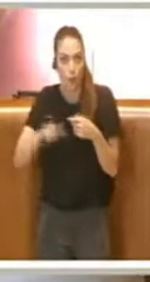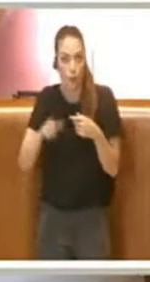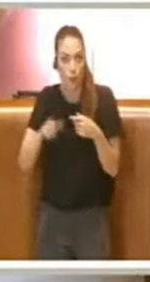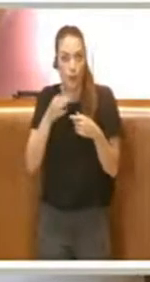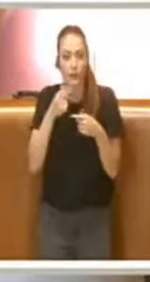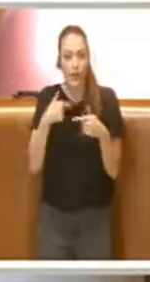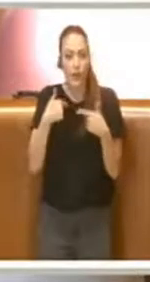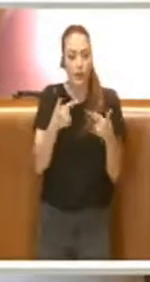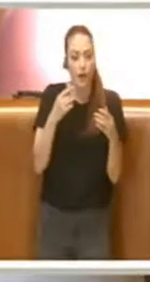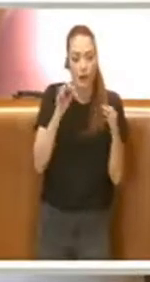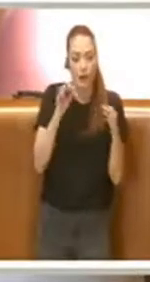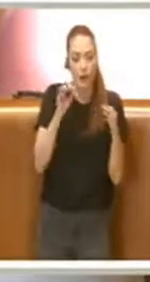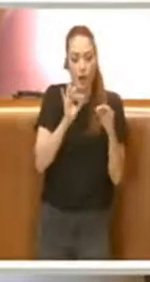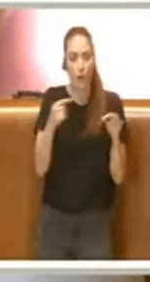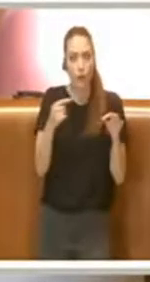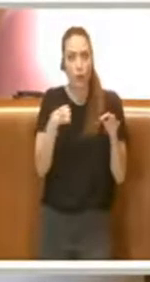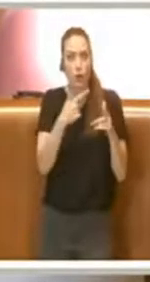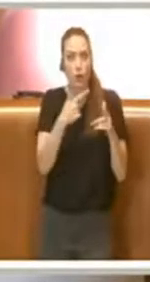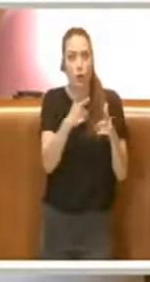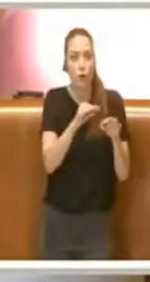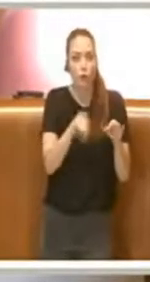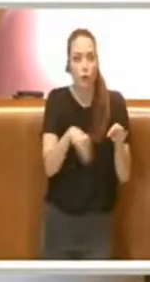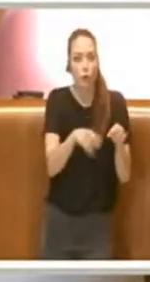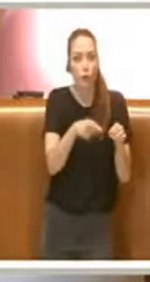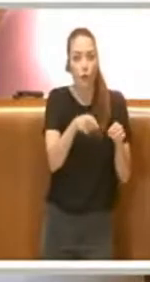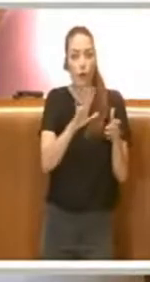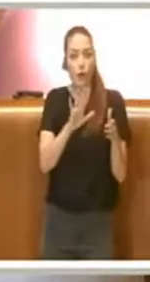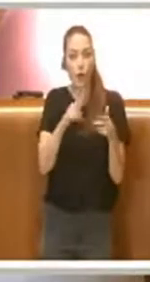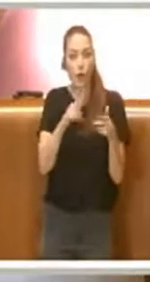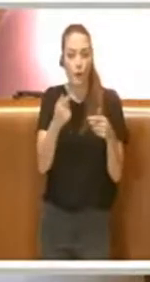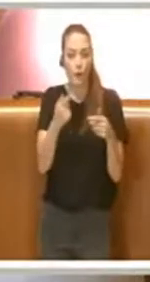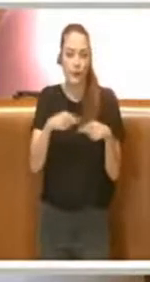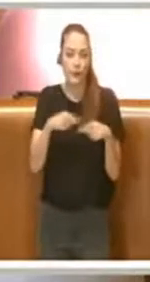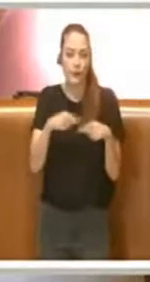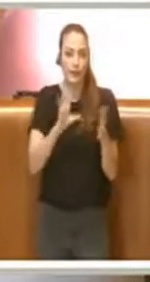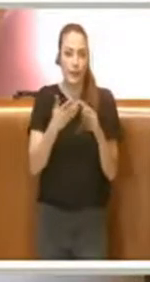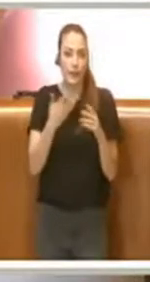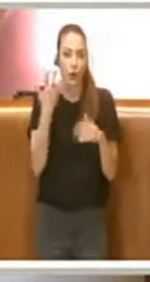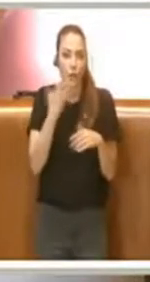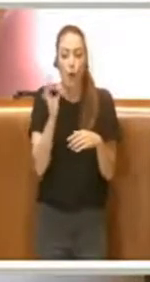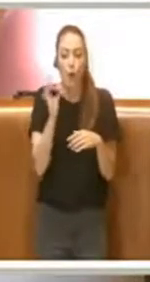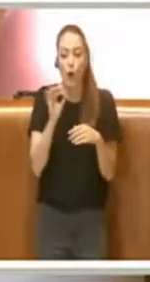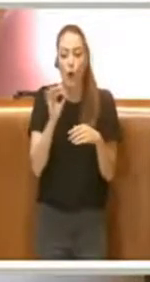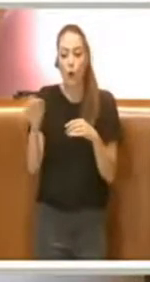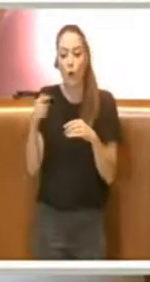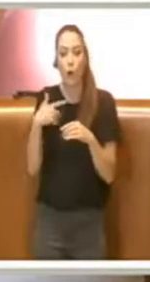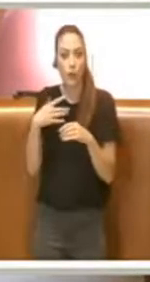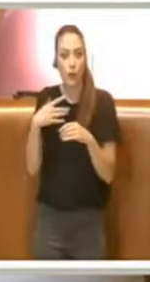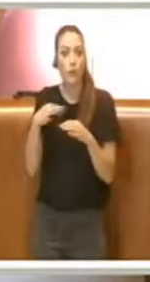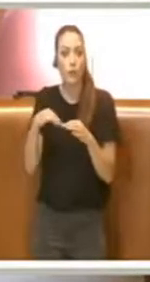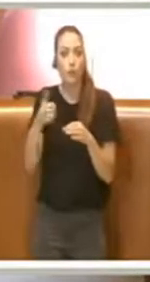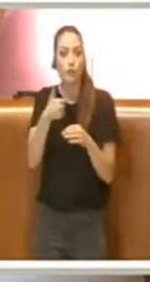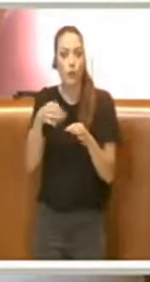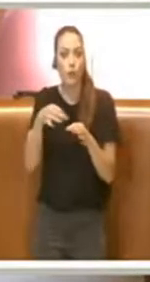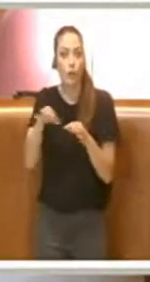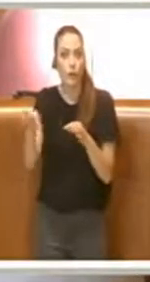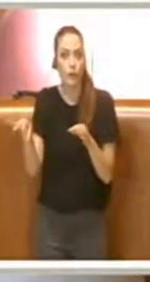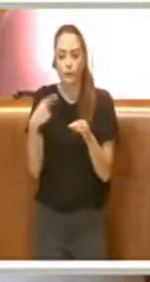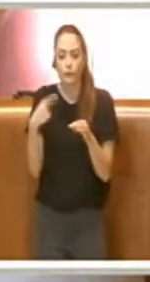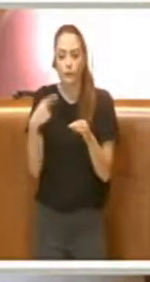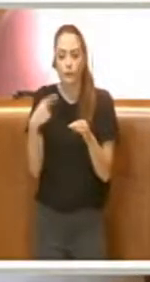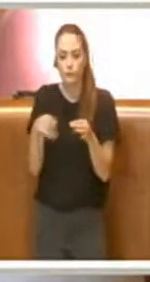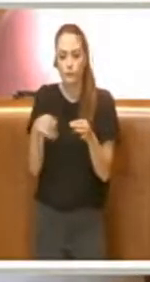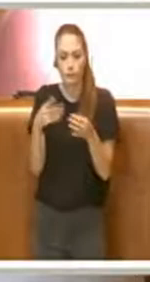Ce ne sono altri invece che magari hanno delle dimensioni anche di 100 metri quadri e bisognerebbe valutare